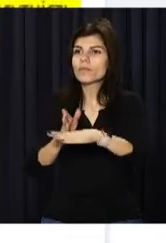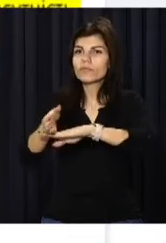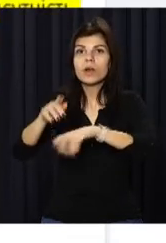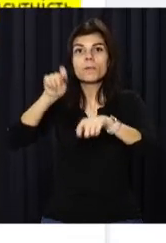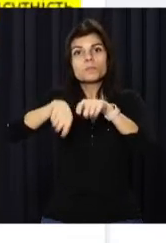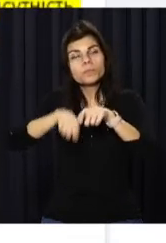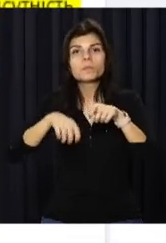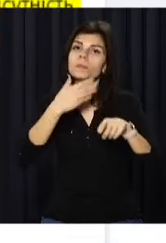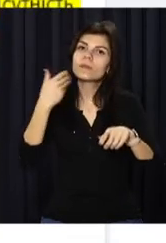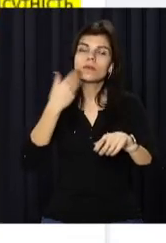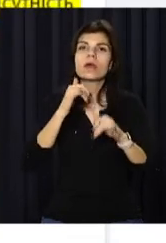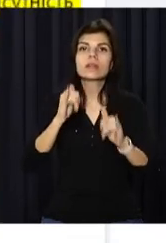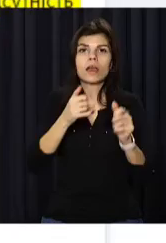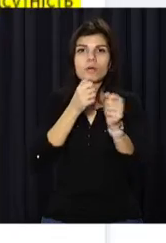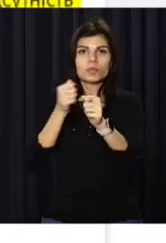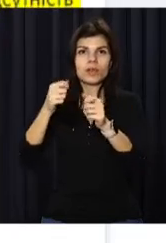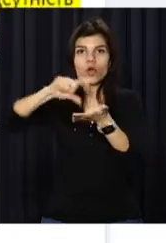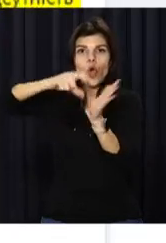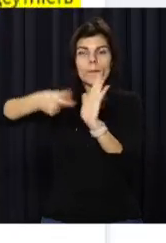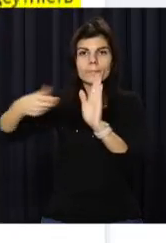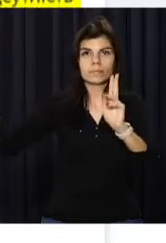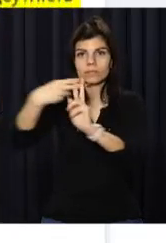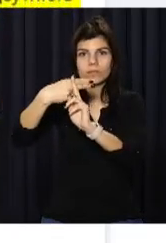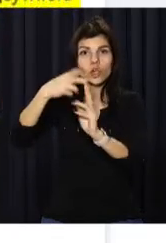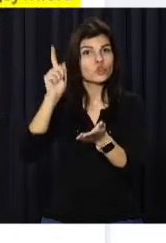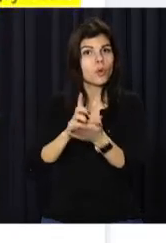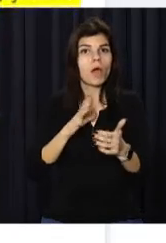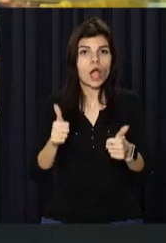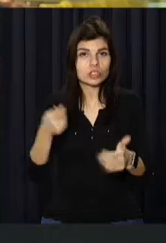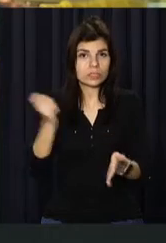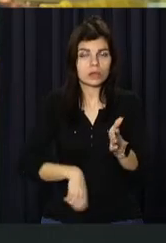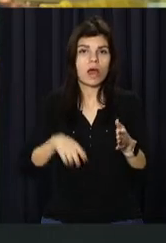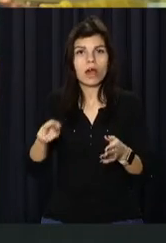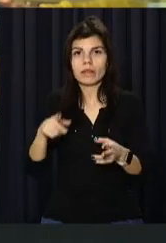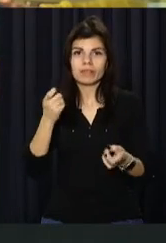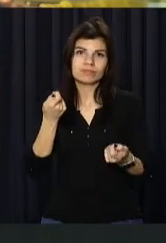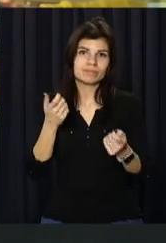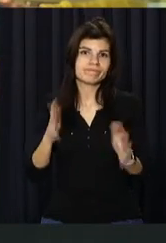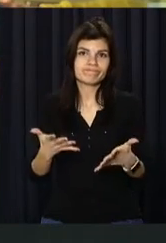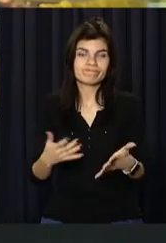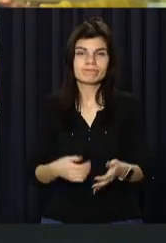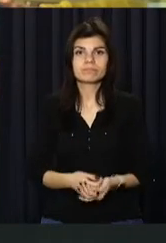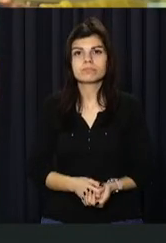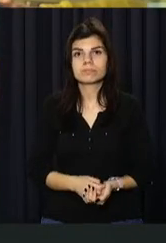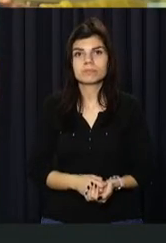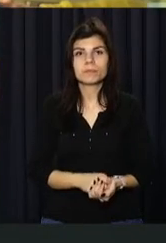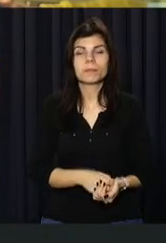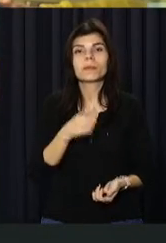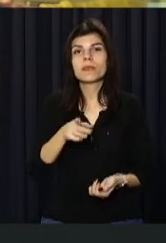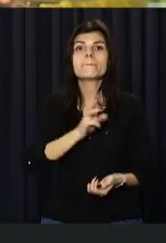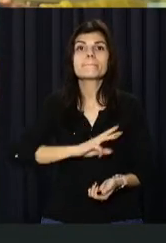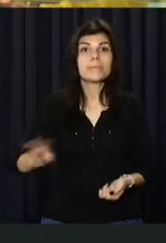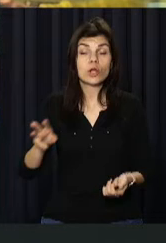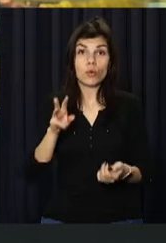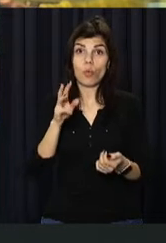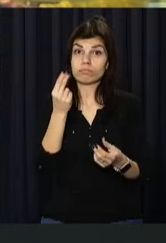замиканням ставниці для зброї, яка б мала бути належно замкнута. Мільйон гривень щомісяця – такий прибуток